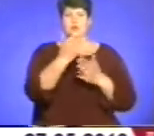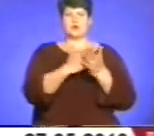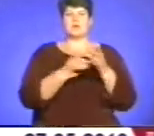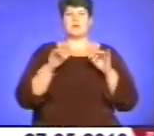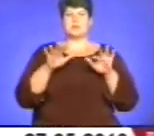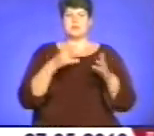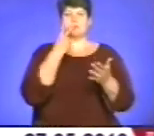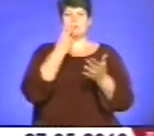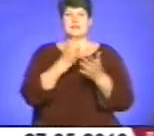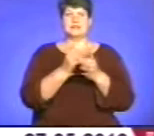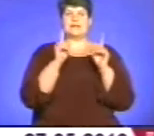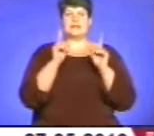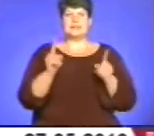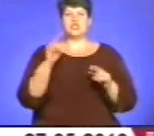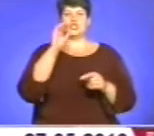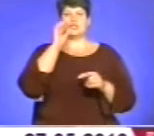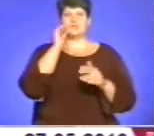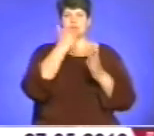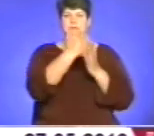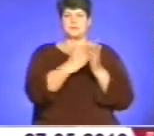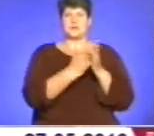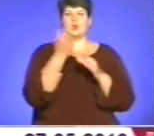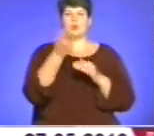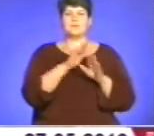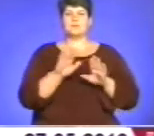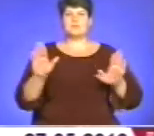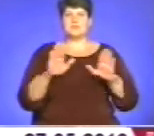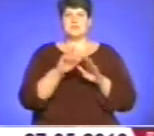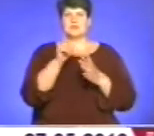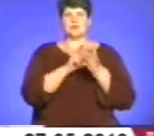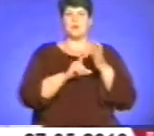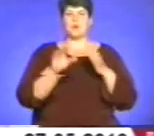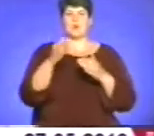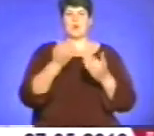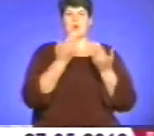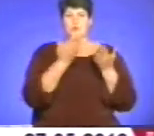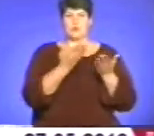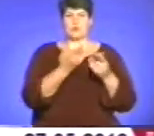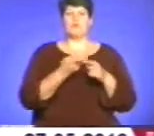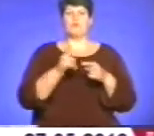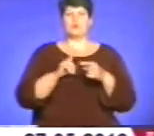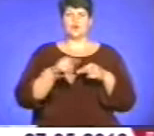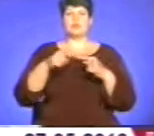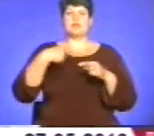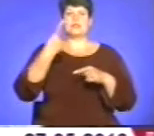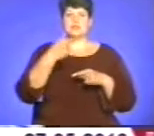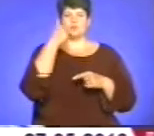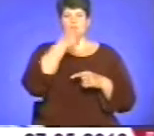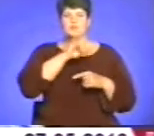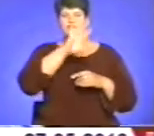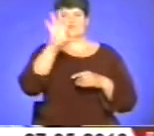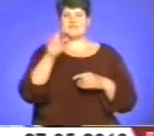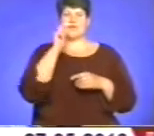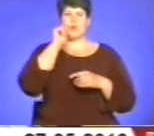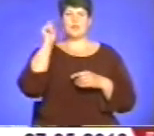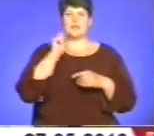передбачала лише шевченківський репертуар, пісні на його вірші та твори про нього. В цьому і в наступному році вся Україна і не